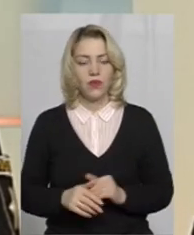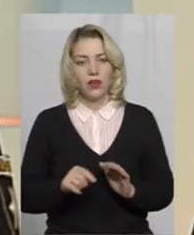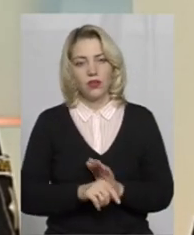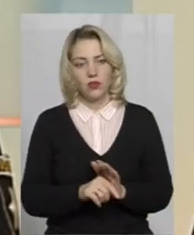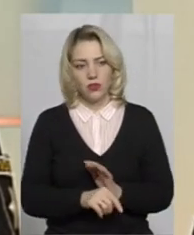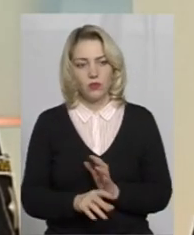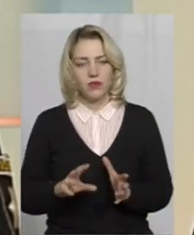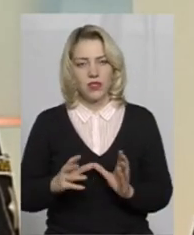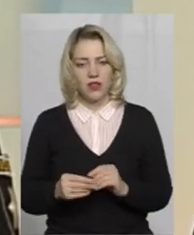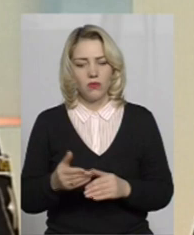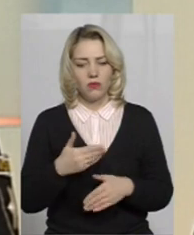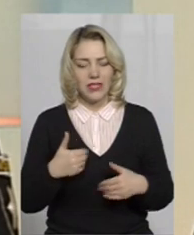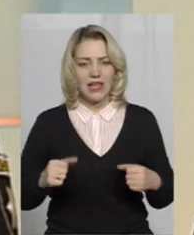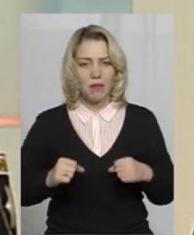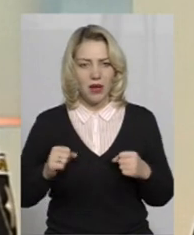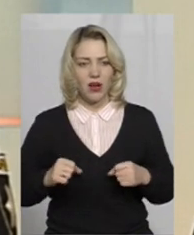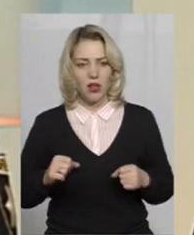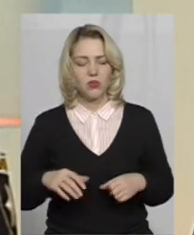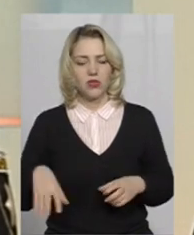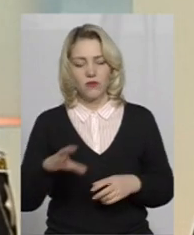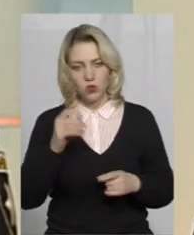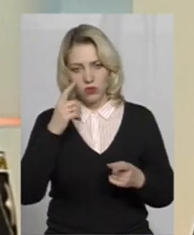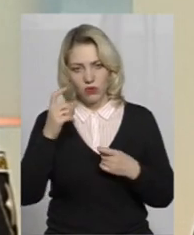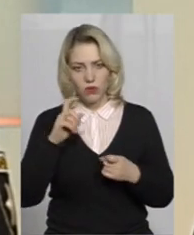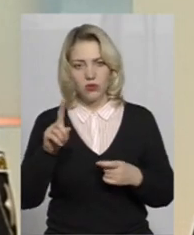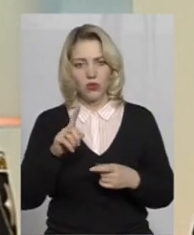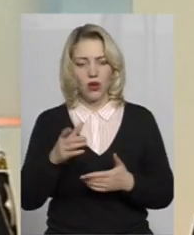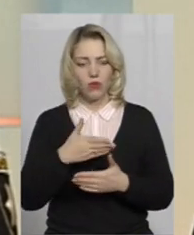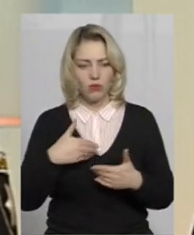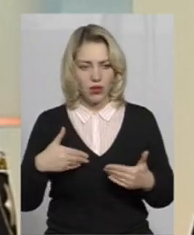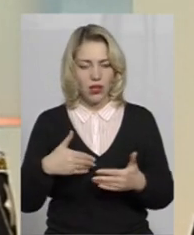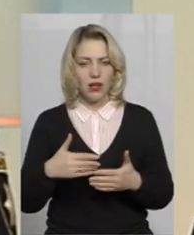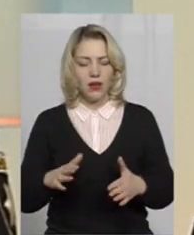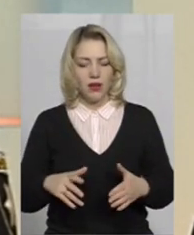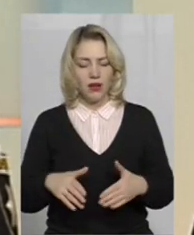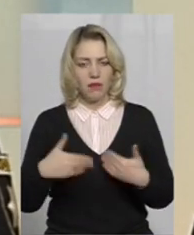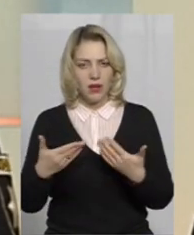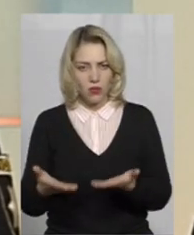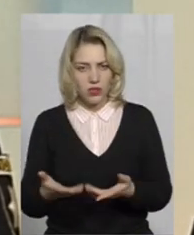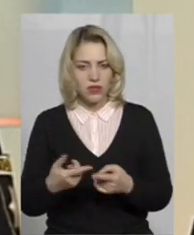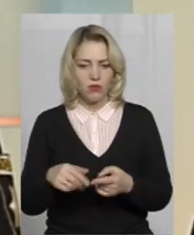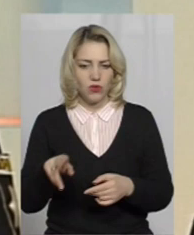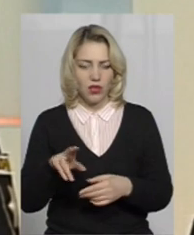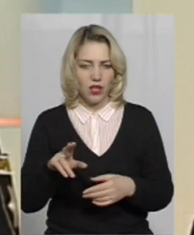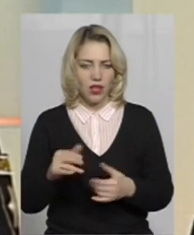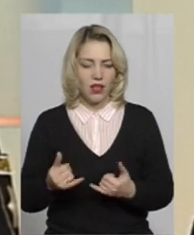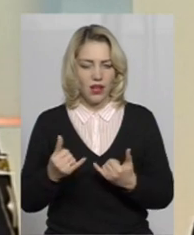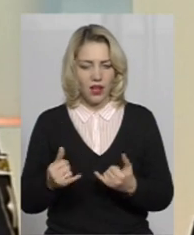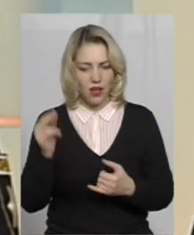і взагалом ми намагаємося абсолютно всю інформацію, яку ми преподносимо для учнів,